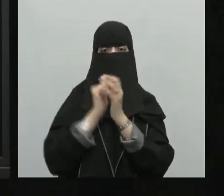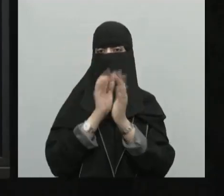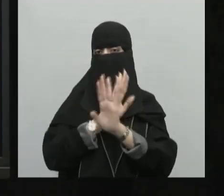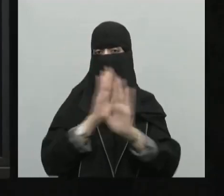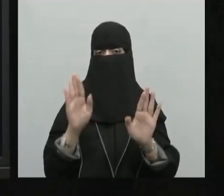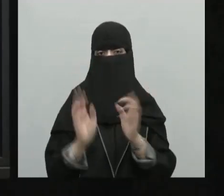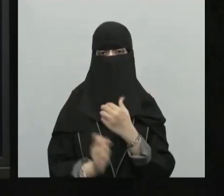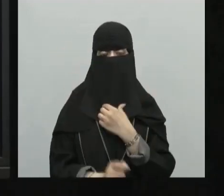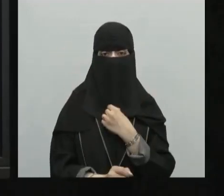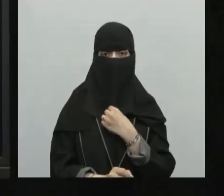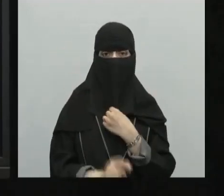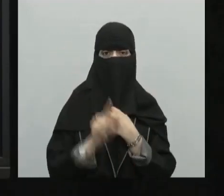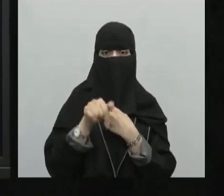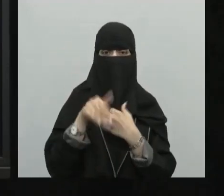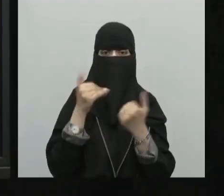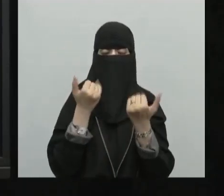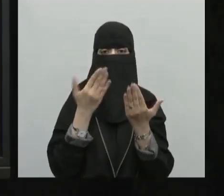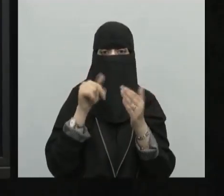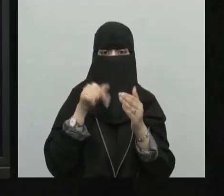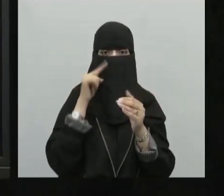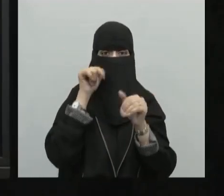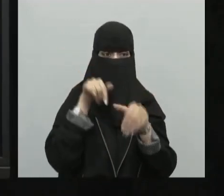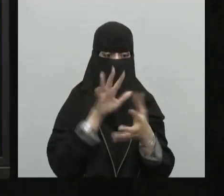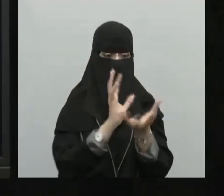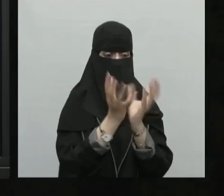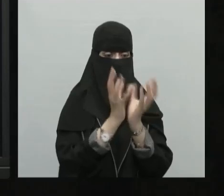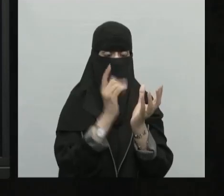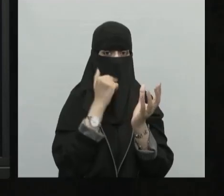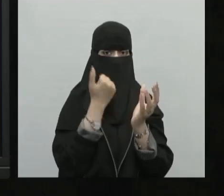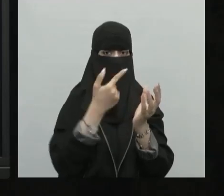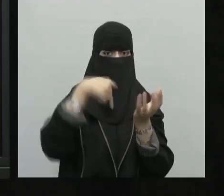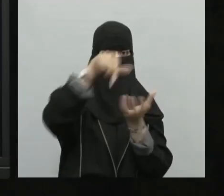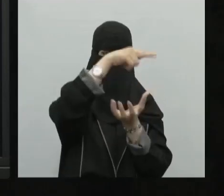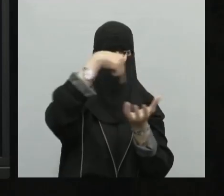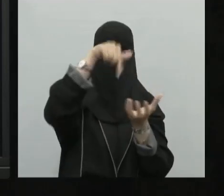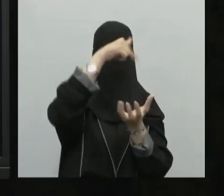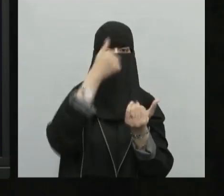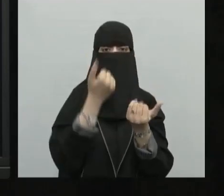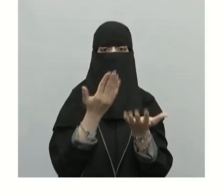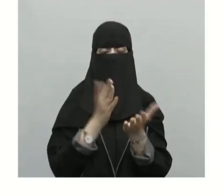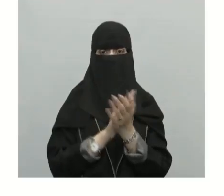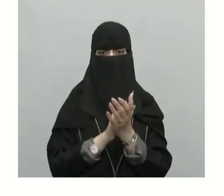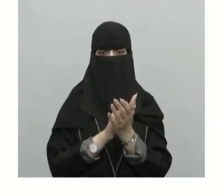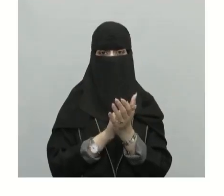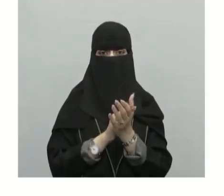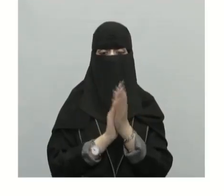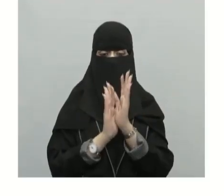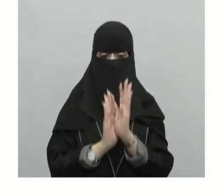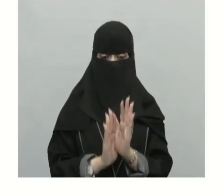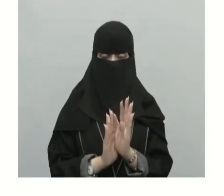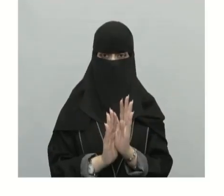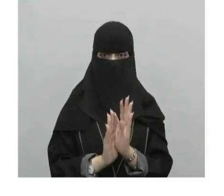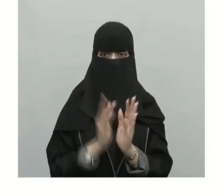ليس لها أصل في الطبيعة أو ليس لها وجود إذن دوائر وهمية عرضية أي تأتي